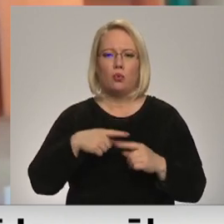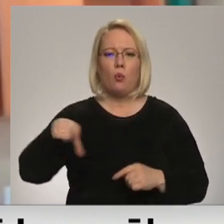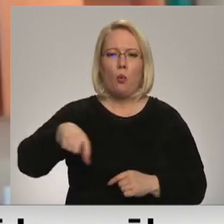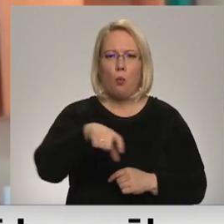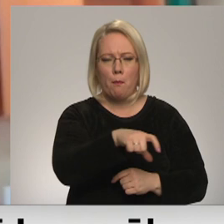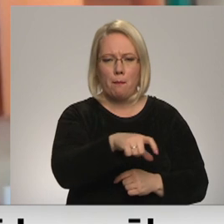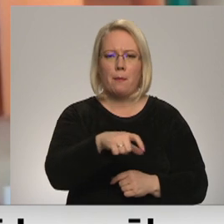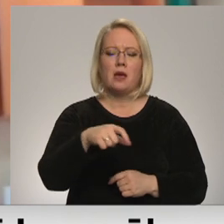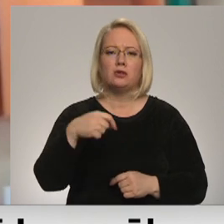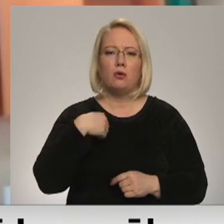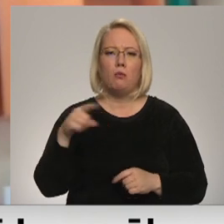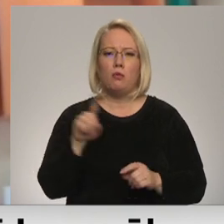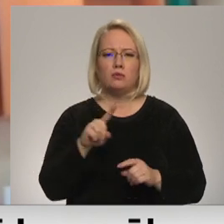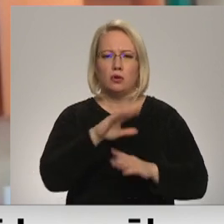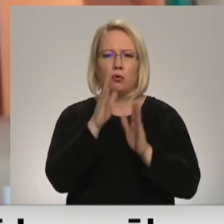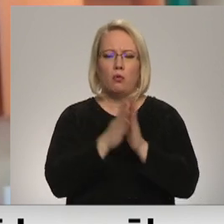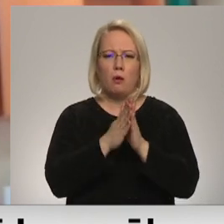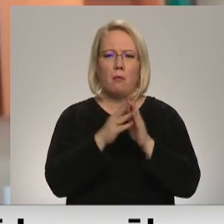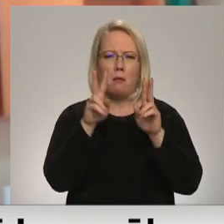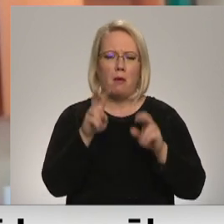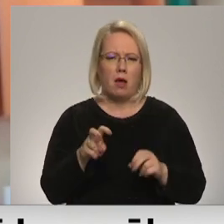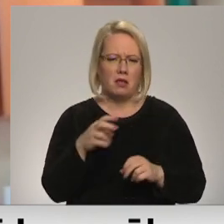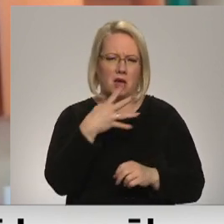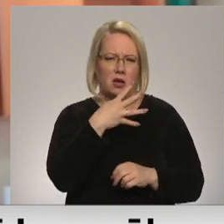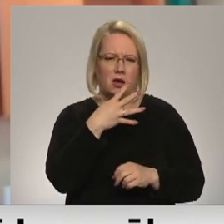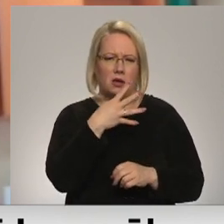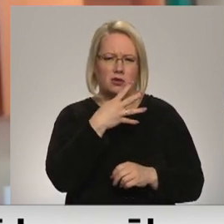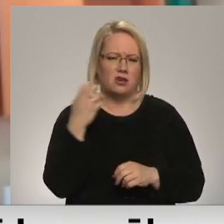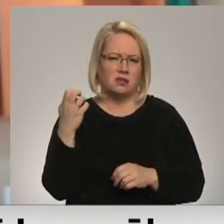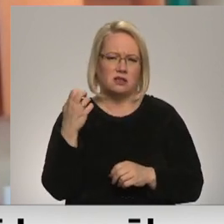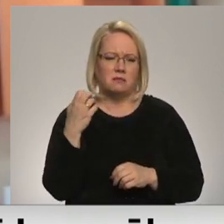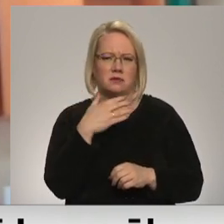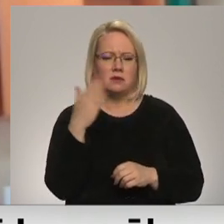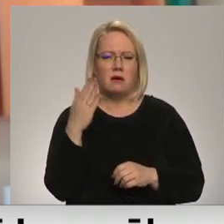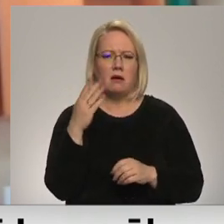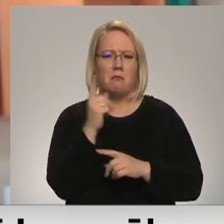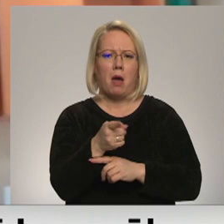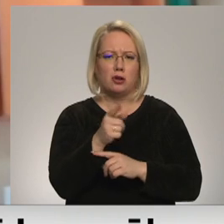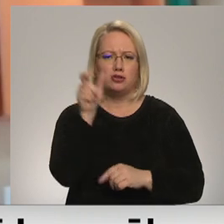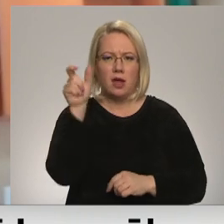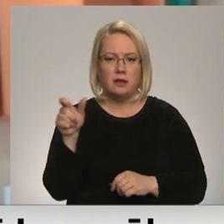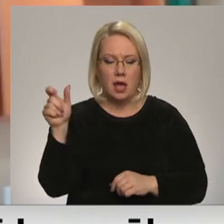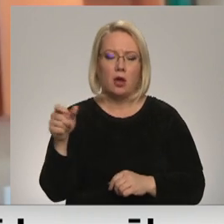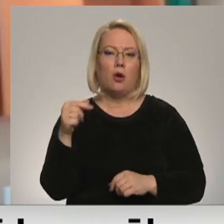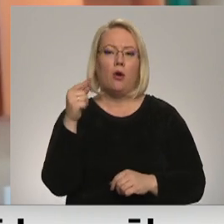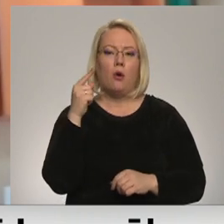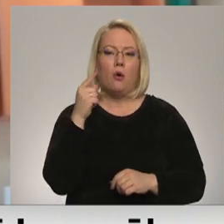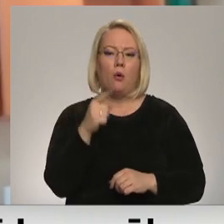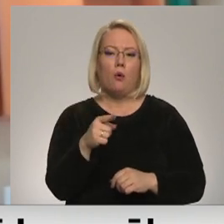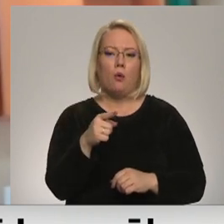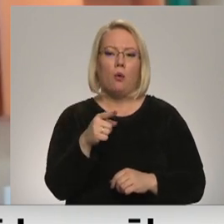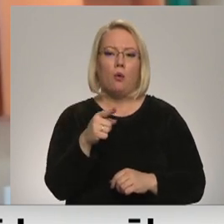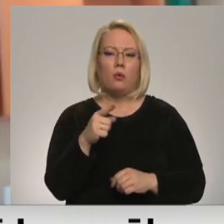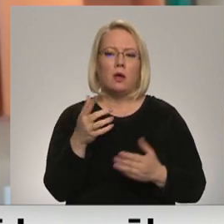Tu mūs ir pārbaudēti 430 apmēram makšķirnieki. Un makšķirniekiem atkoti 35